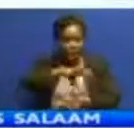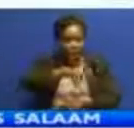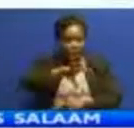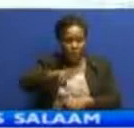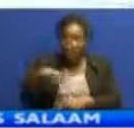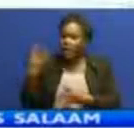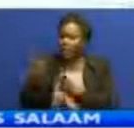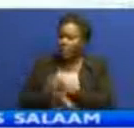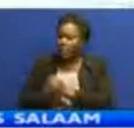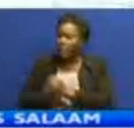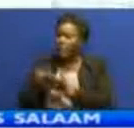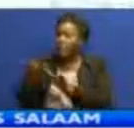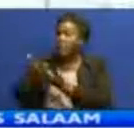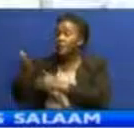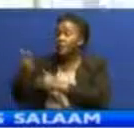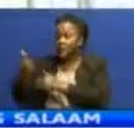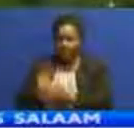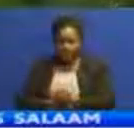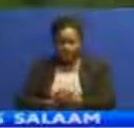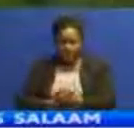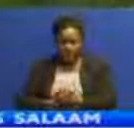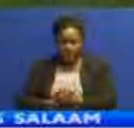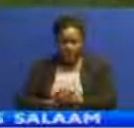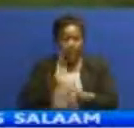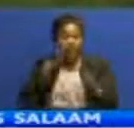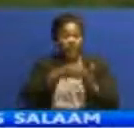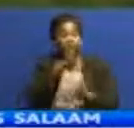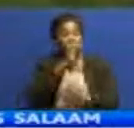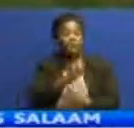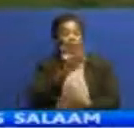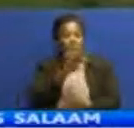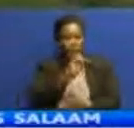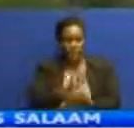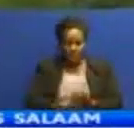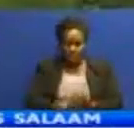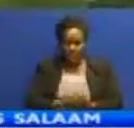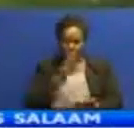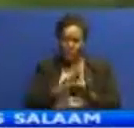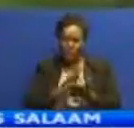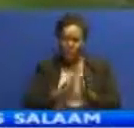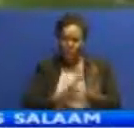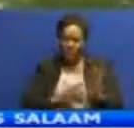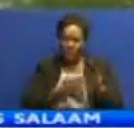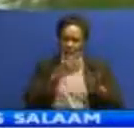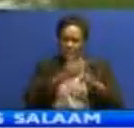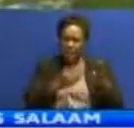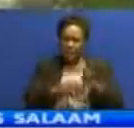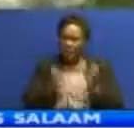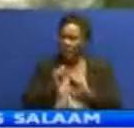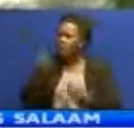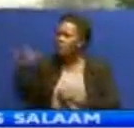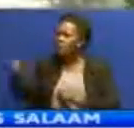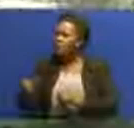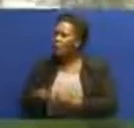unatajokua zaidi ya asilimia hamsini licha kasihia ujenzi lakini baadha wananchi wanalalamika kutolipo